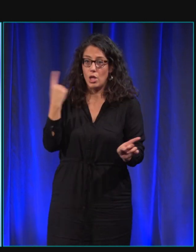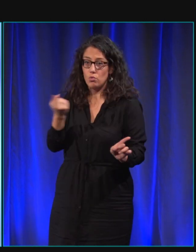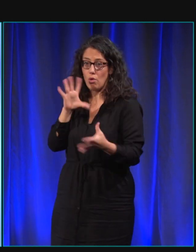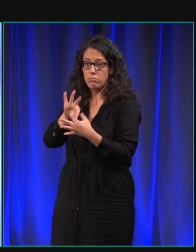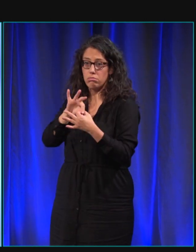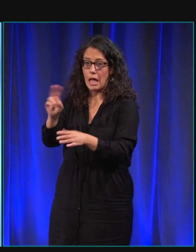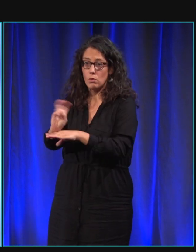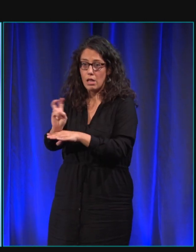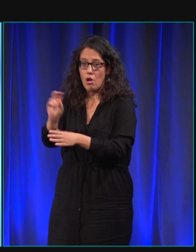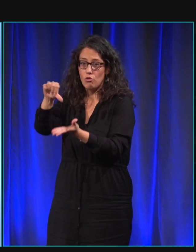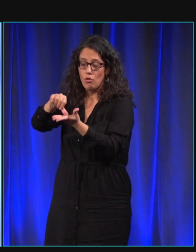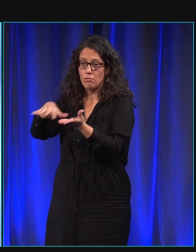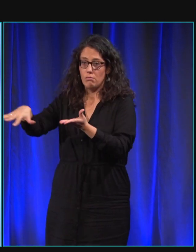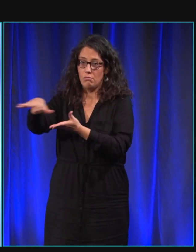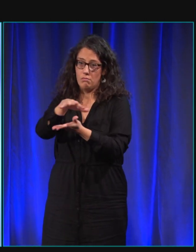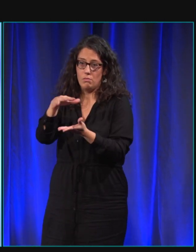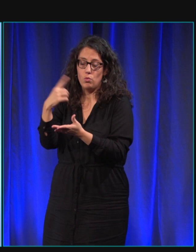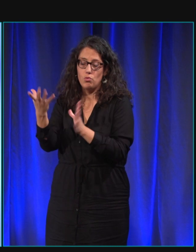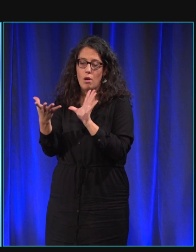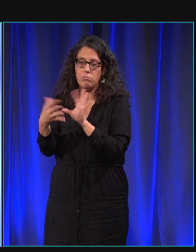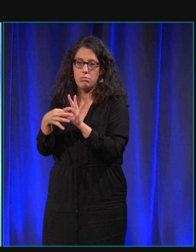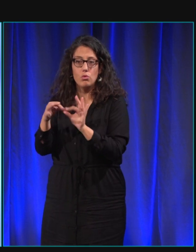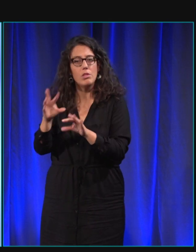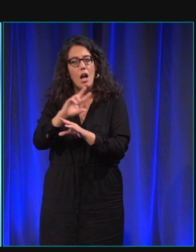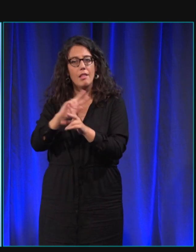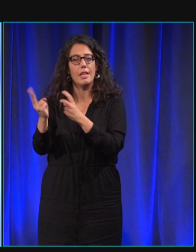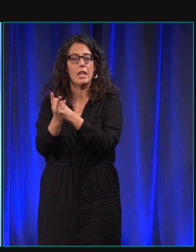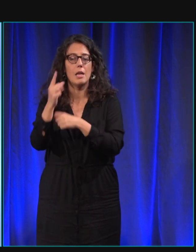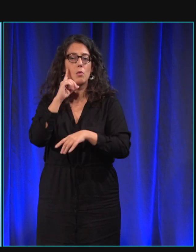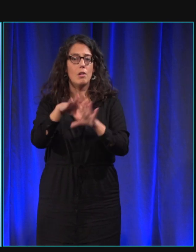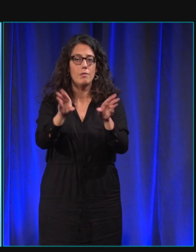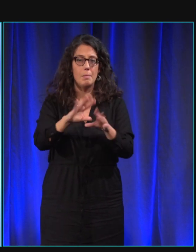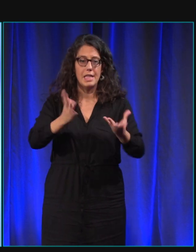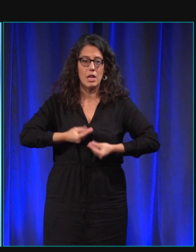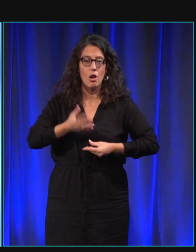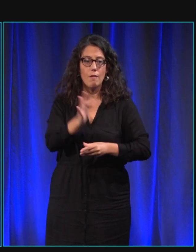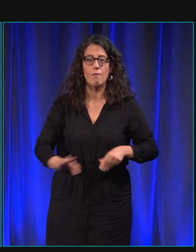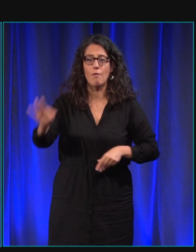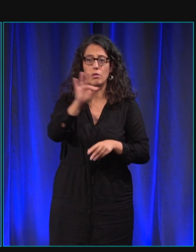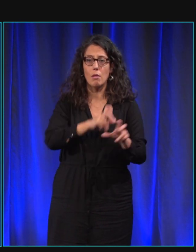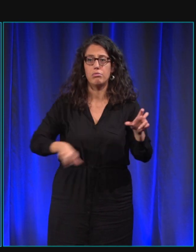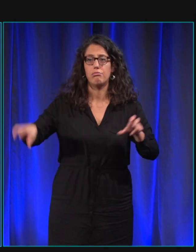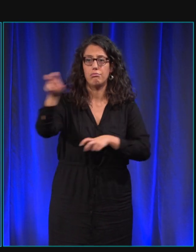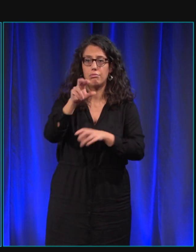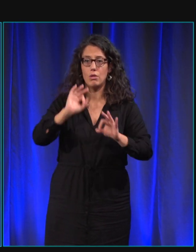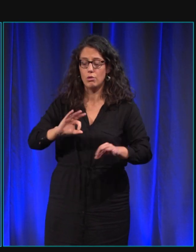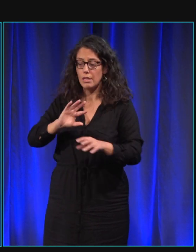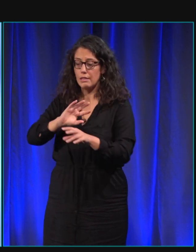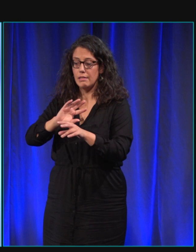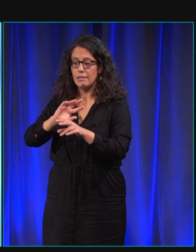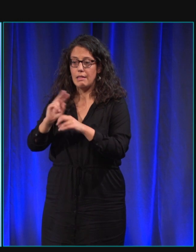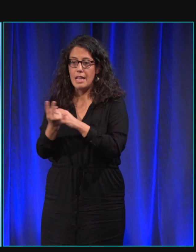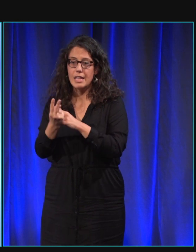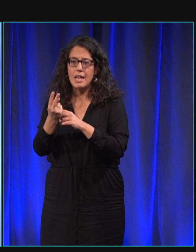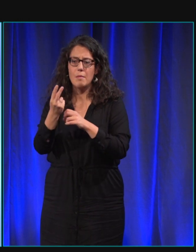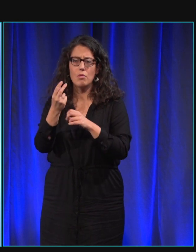et du coup il y a un délégué parce que du coup les familles d'accueil sont chapeautées dans toute la France par des délégués donc dans chaque ville pour